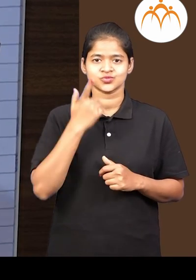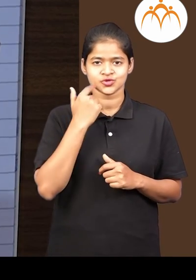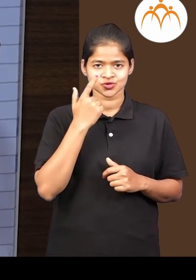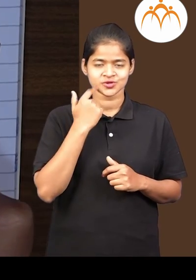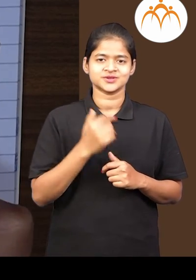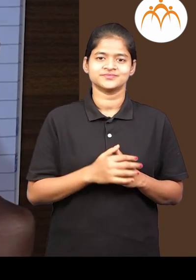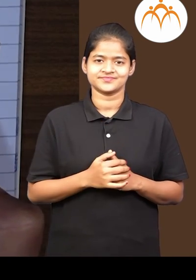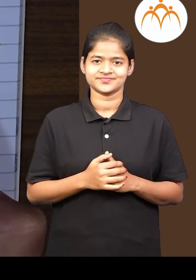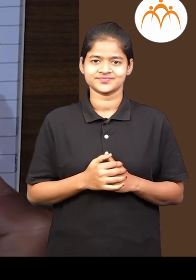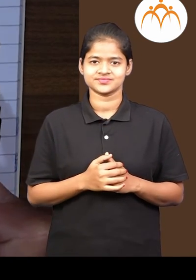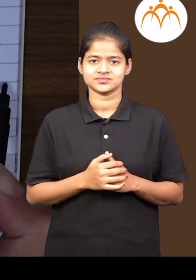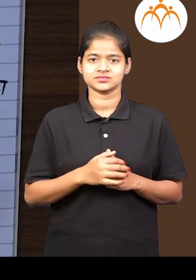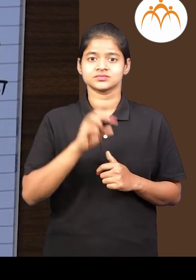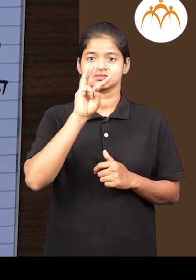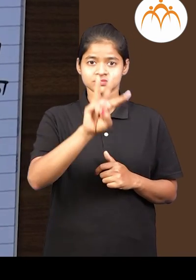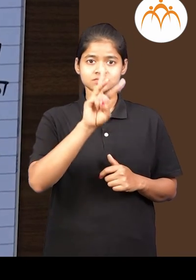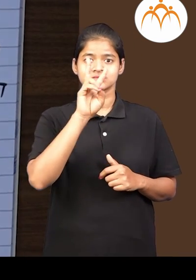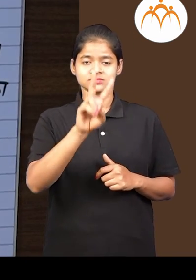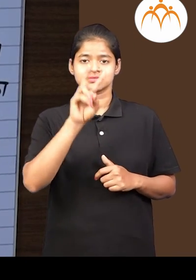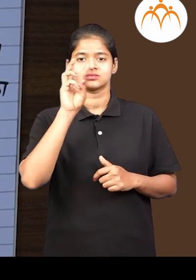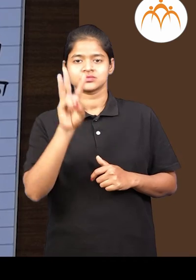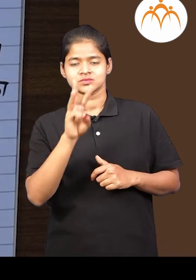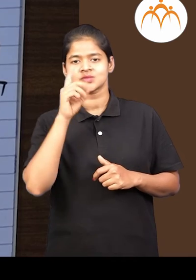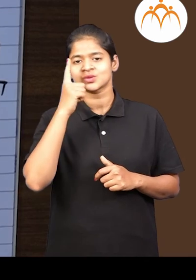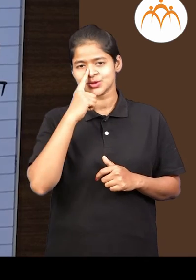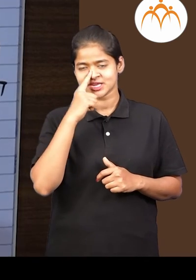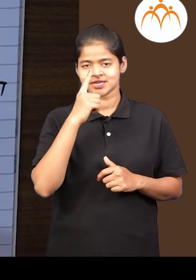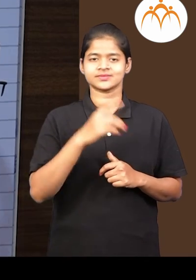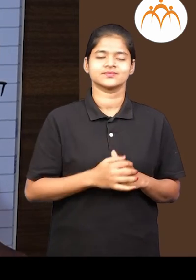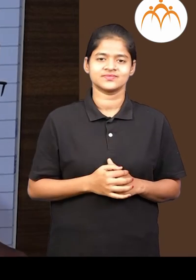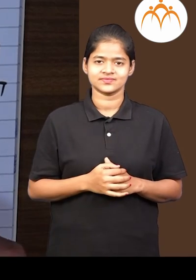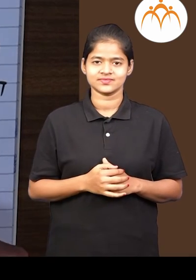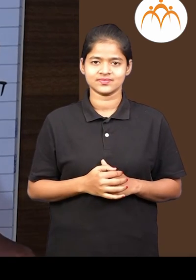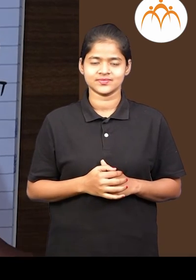333 42 402